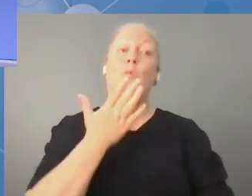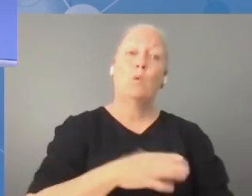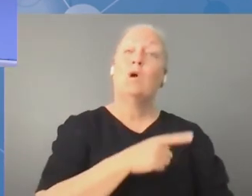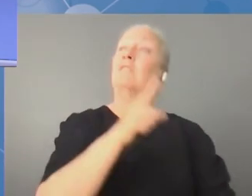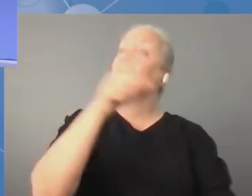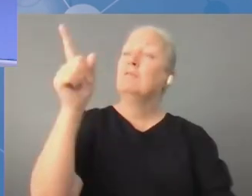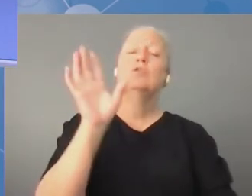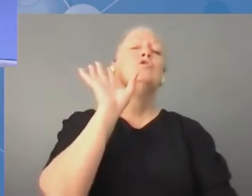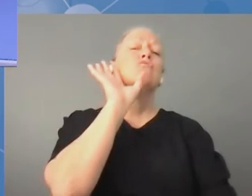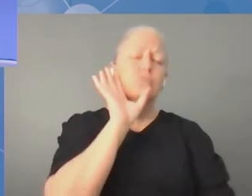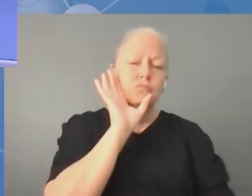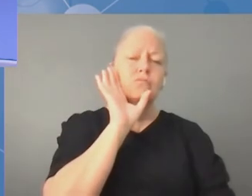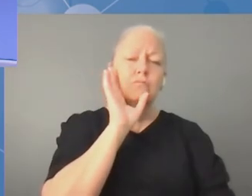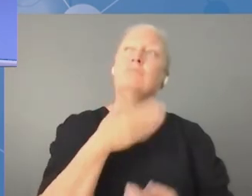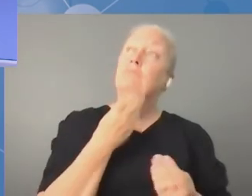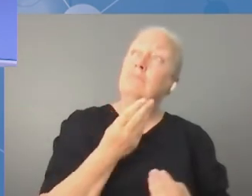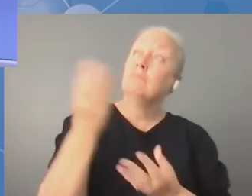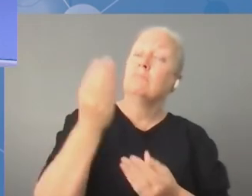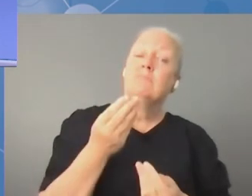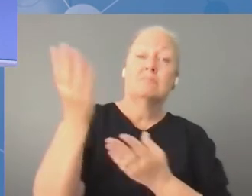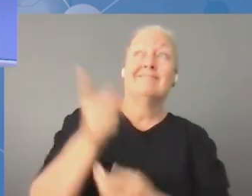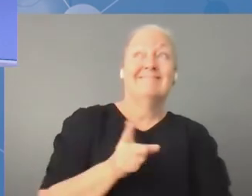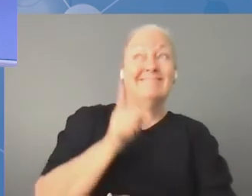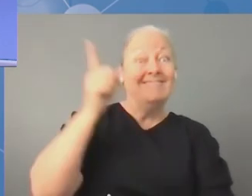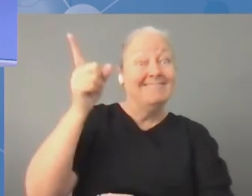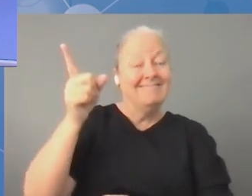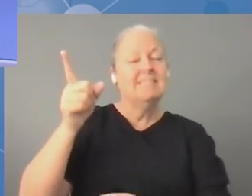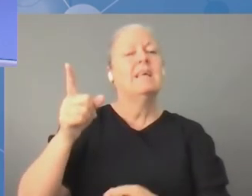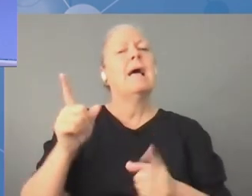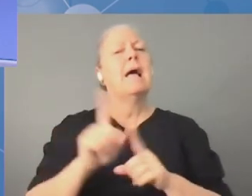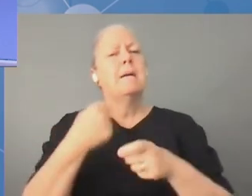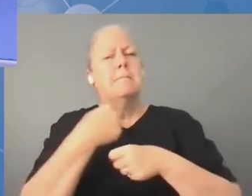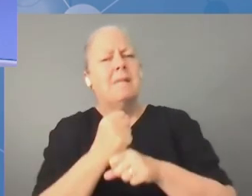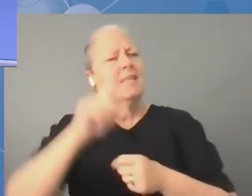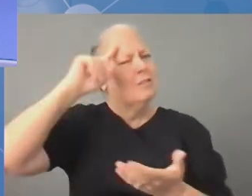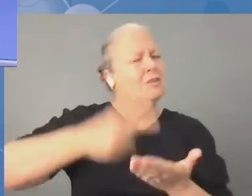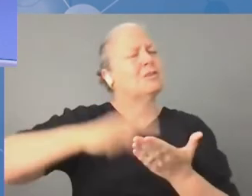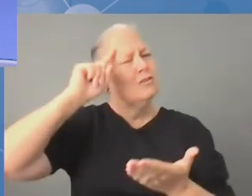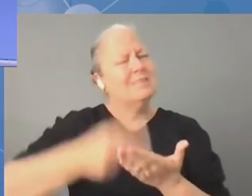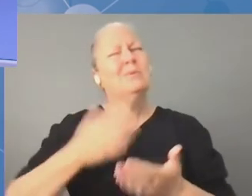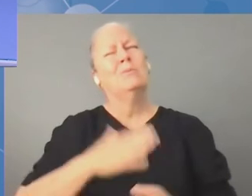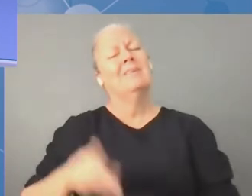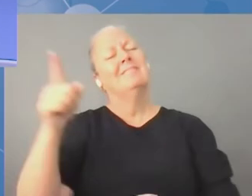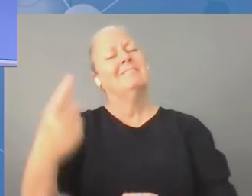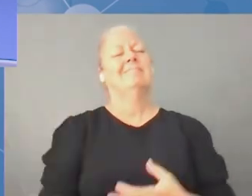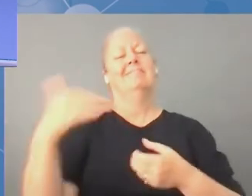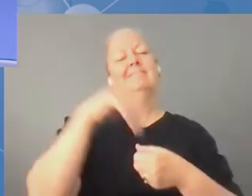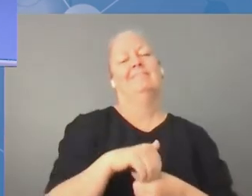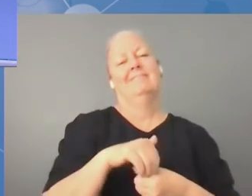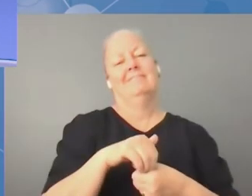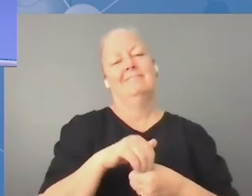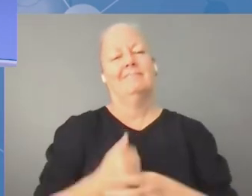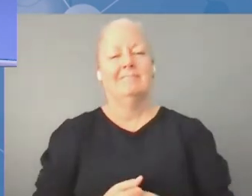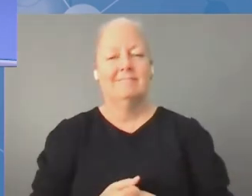decydowania w poszczególnych państwach. Trzeba je jak maksymalnie zaangażować, żeby ta wiadomość, ten przekaz do nich dotarł,